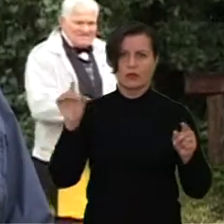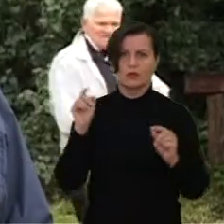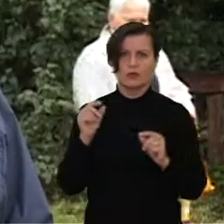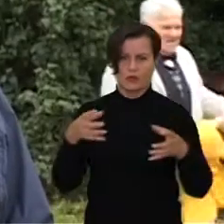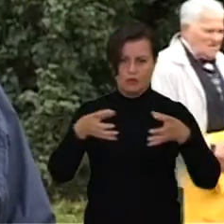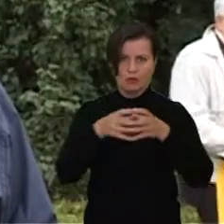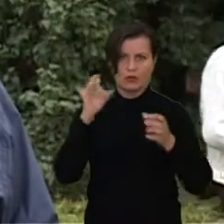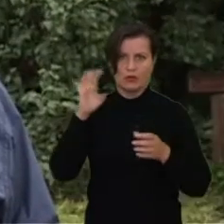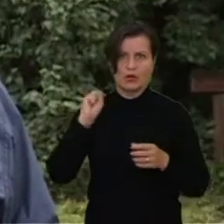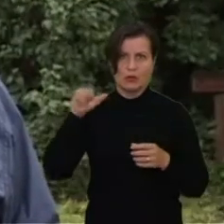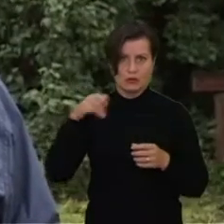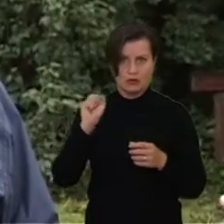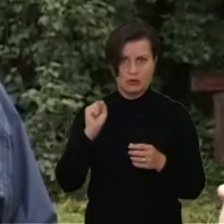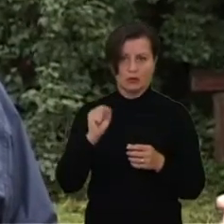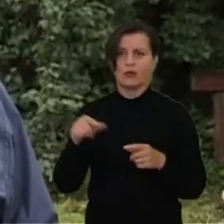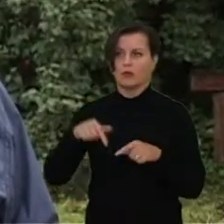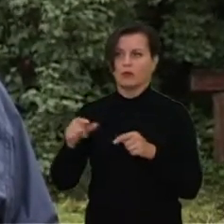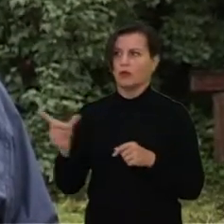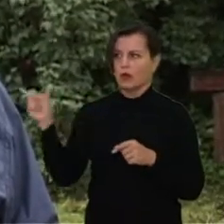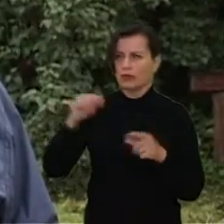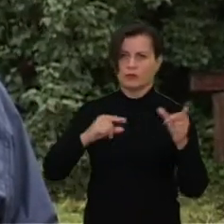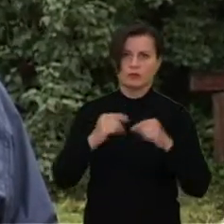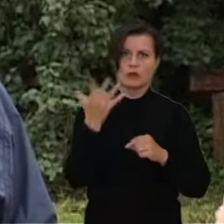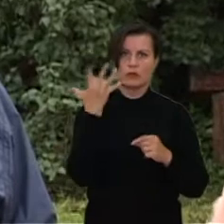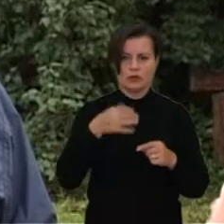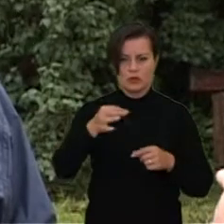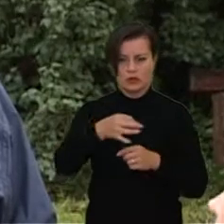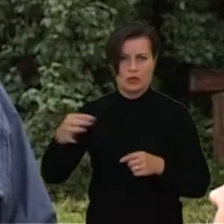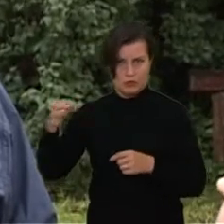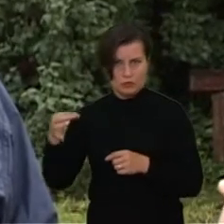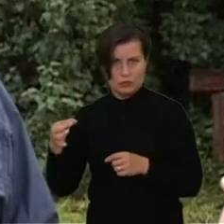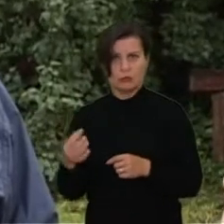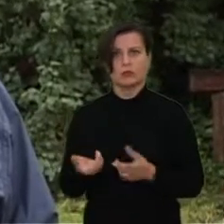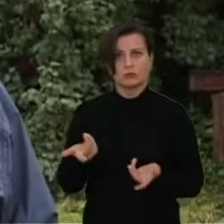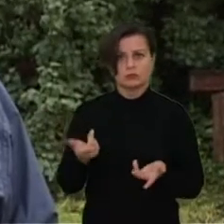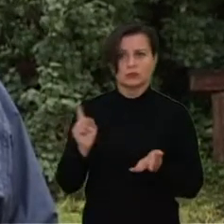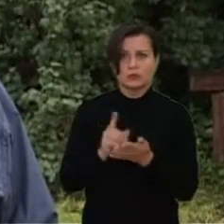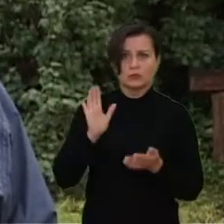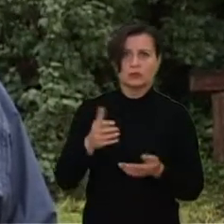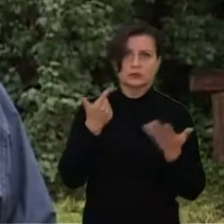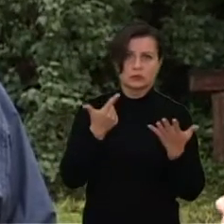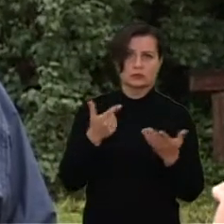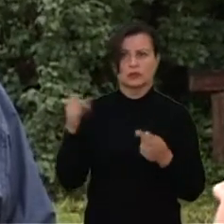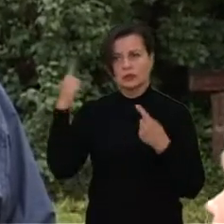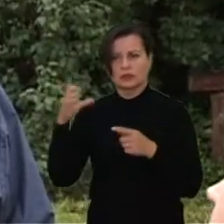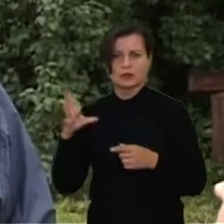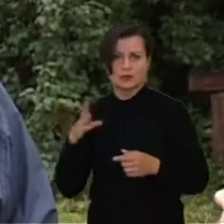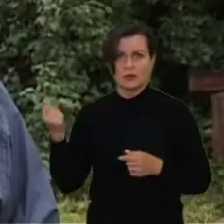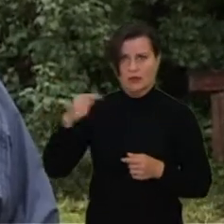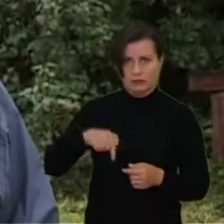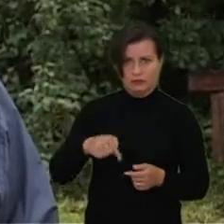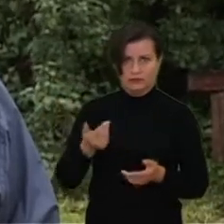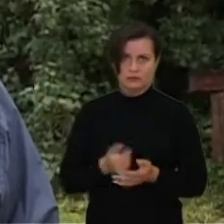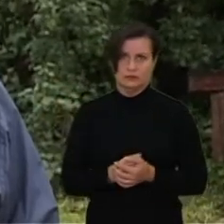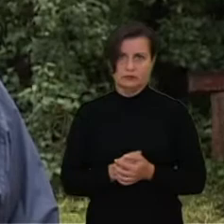kuris dalyvaus, bet čia atvažiavę yra kolektyvai iš penkių rajonų šiuo metu. Turėjo būti už septynių, bet ten į dalyvairių priežaišiukyti netvyko.